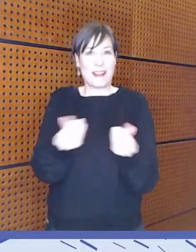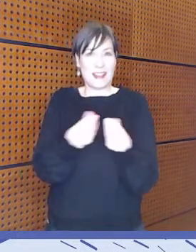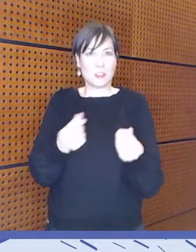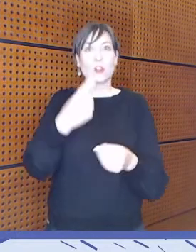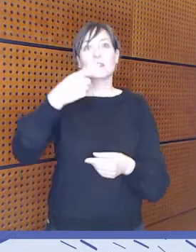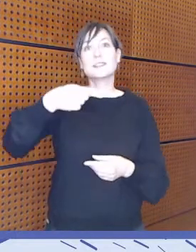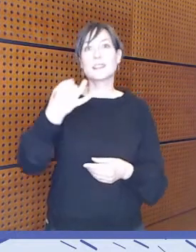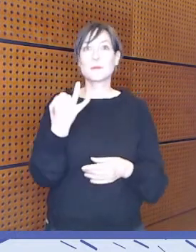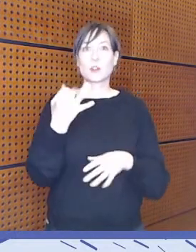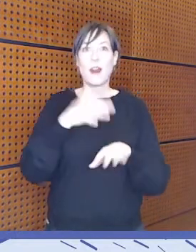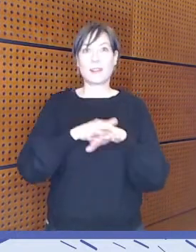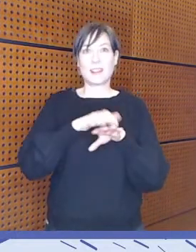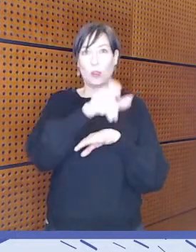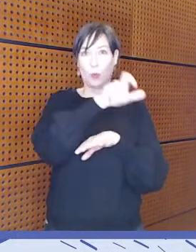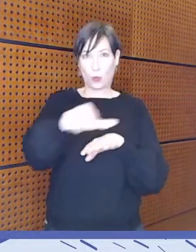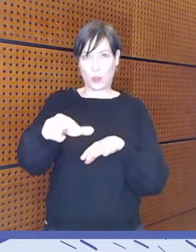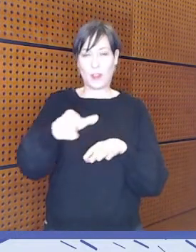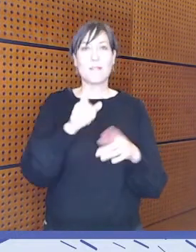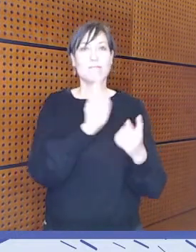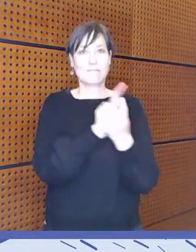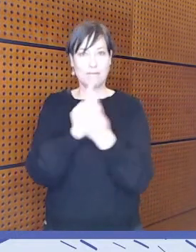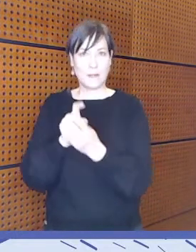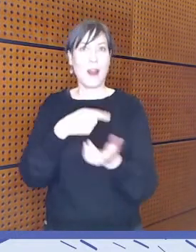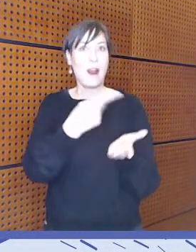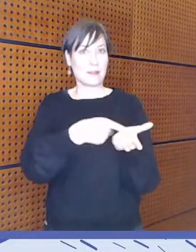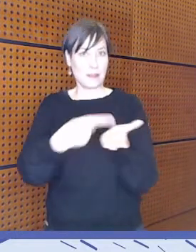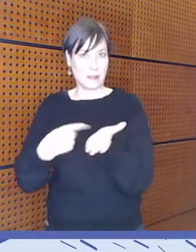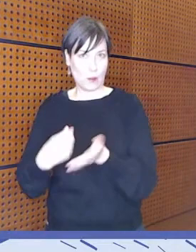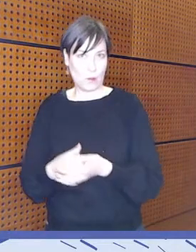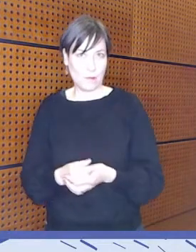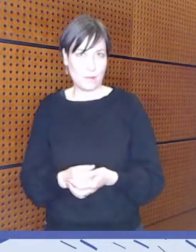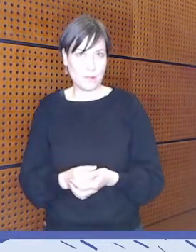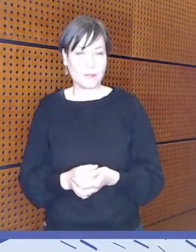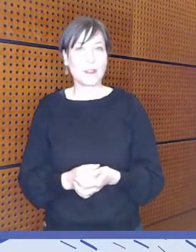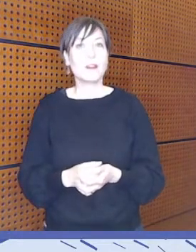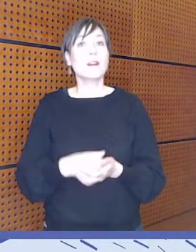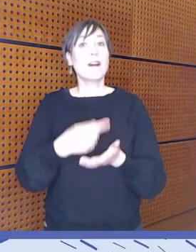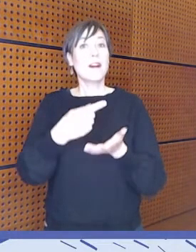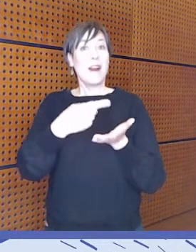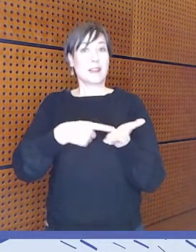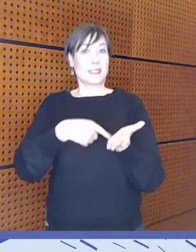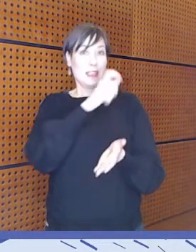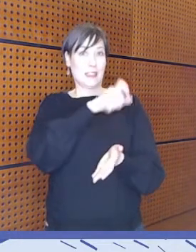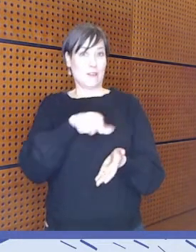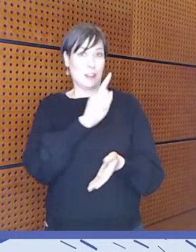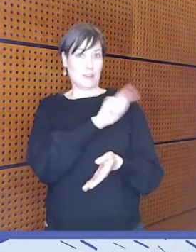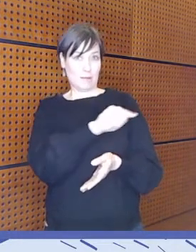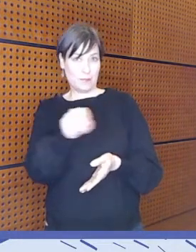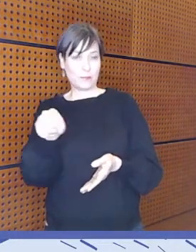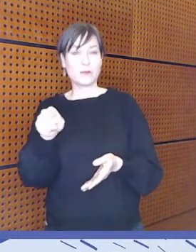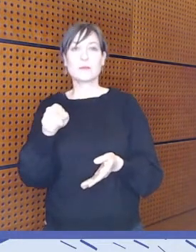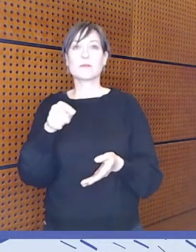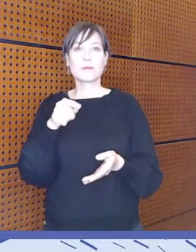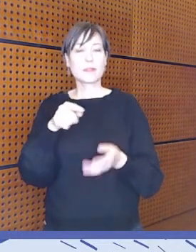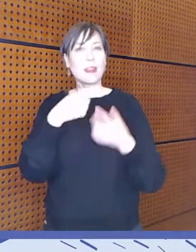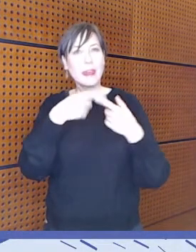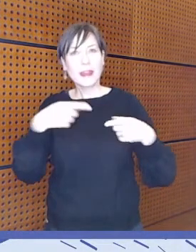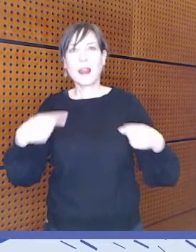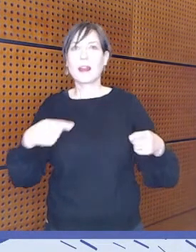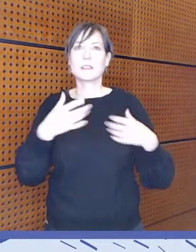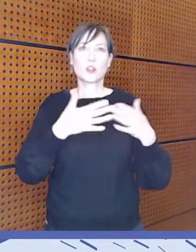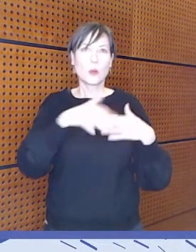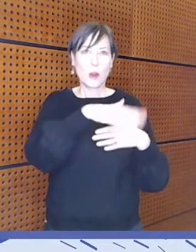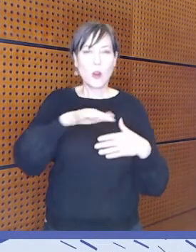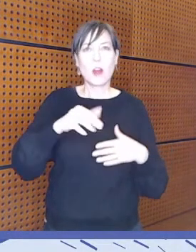asiantuntijahaastattelua. Nämä haastateltavat edustaa hyvin laajasti erilaisia toimintaa. Silloin